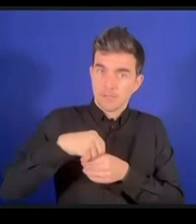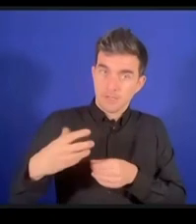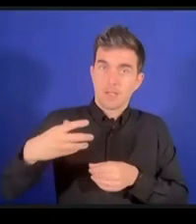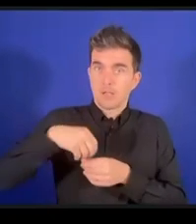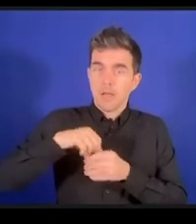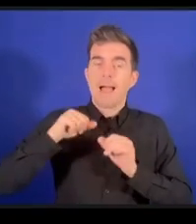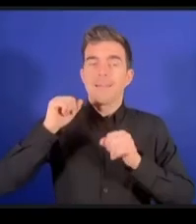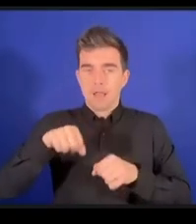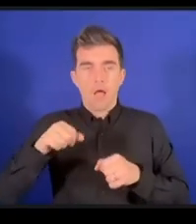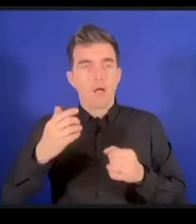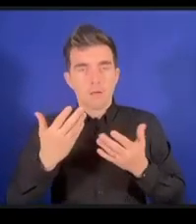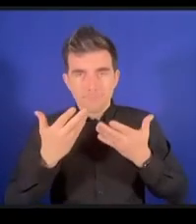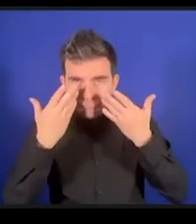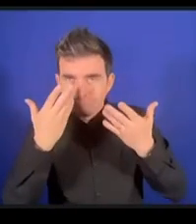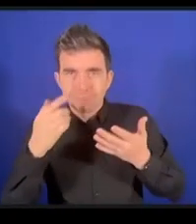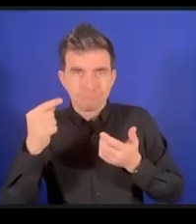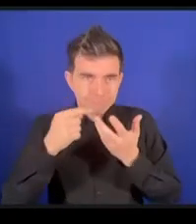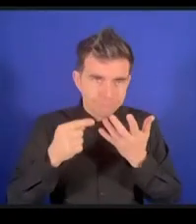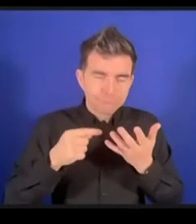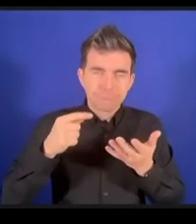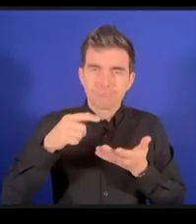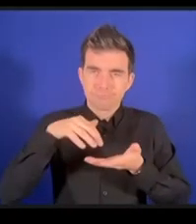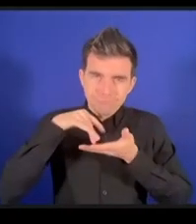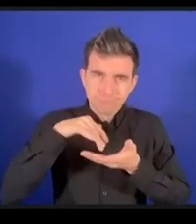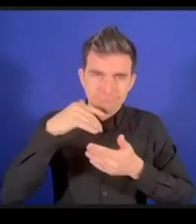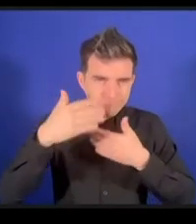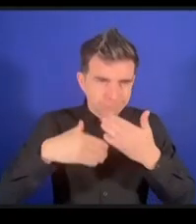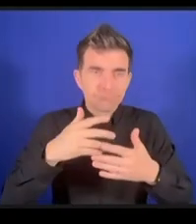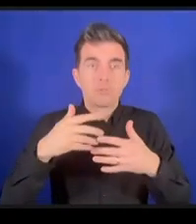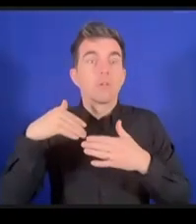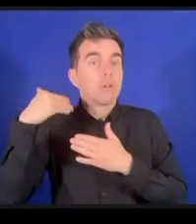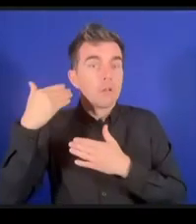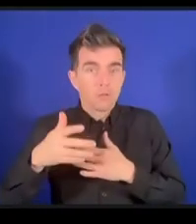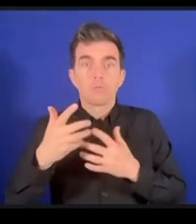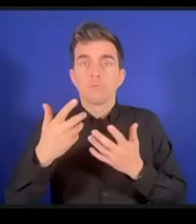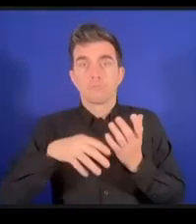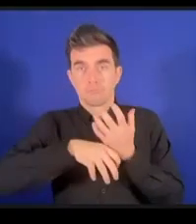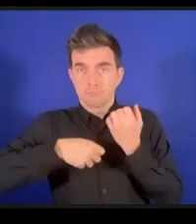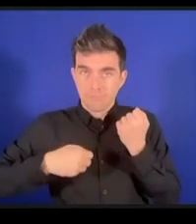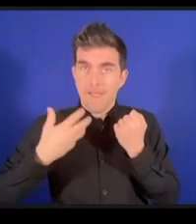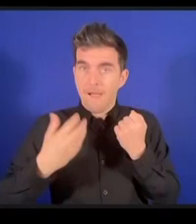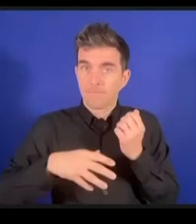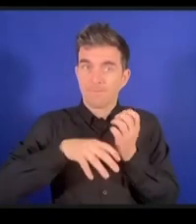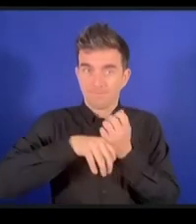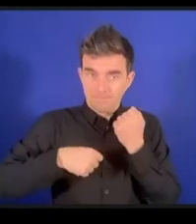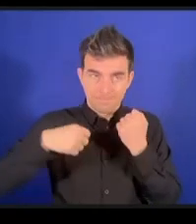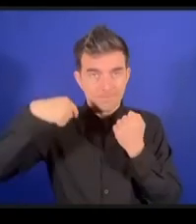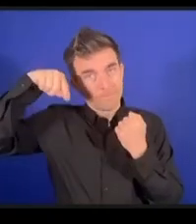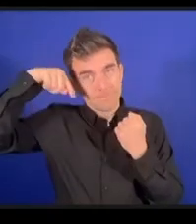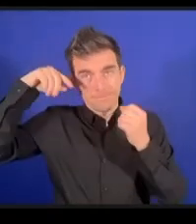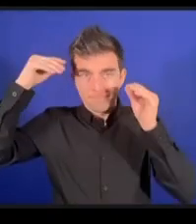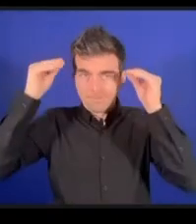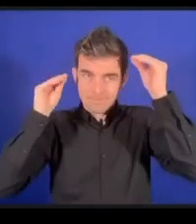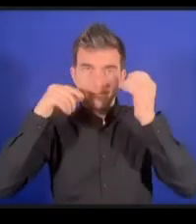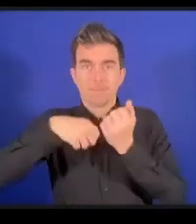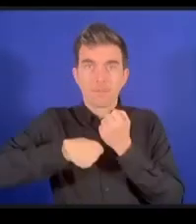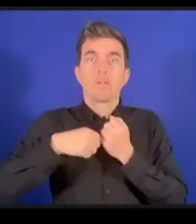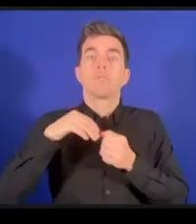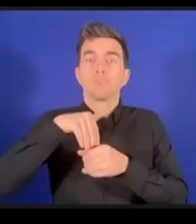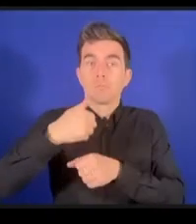を勉強してそして学位などを取ってそして